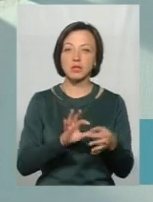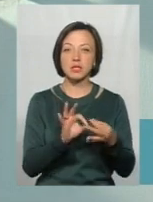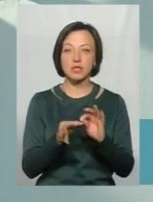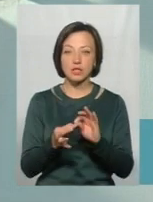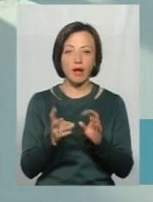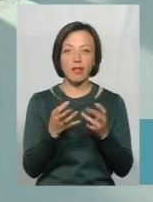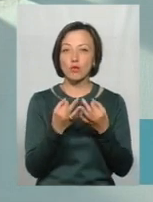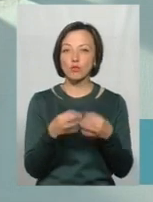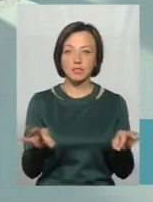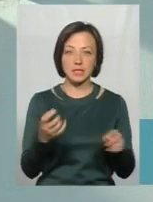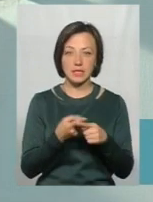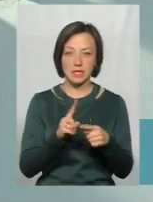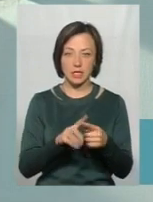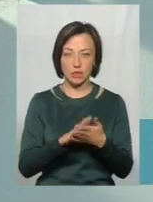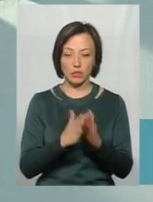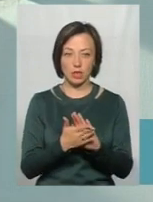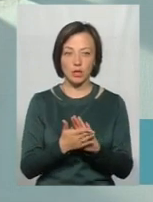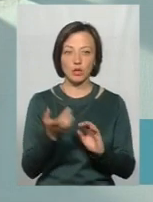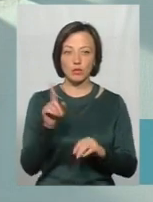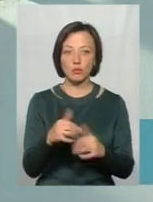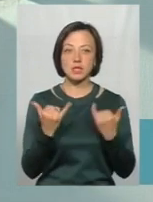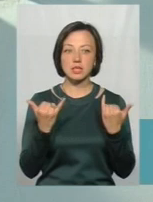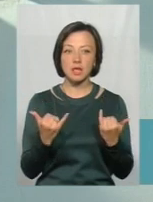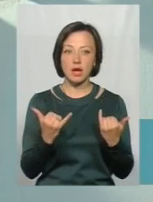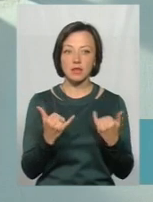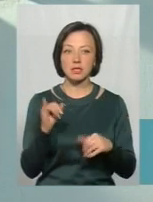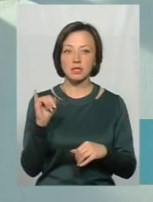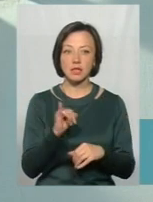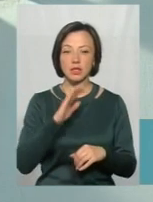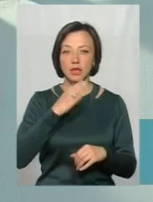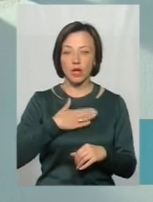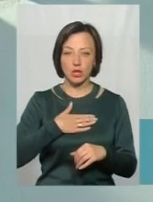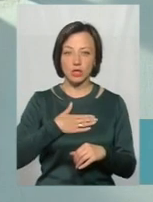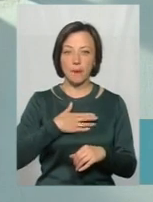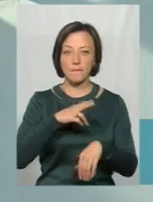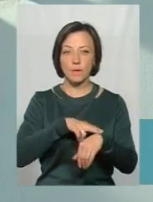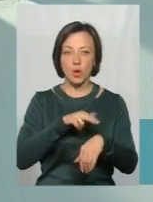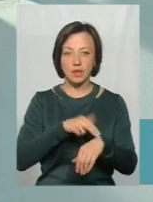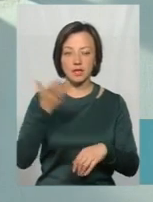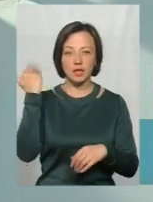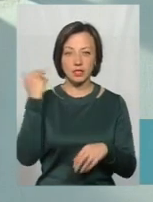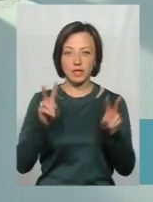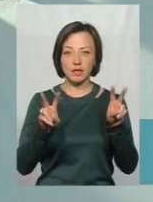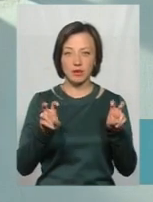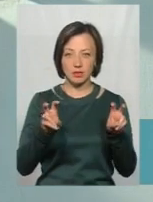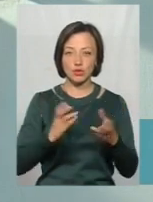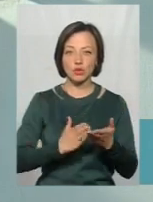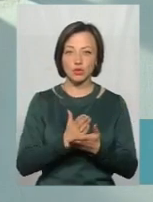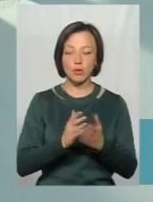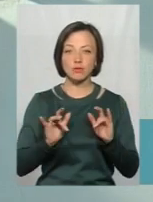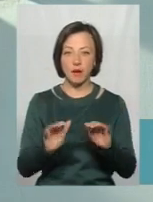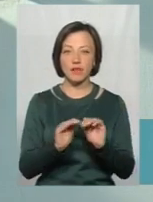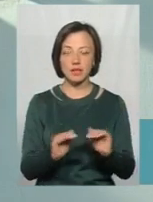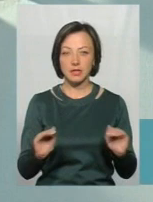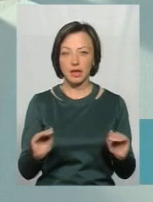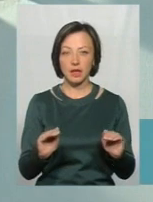не допустити цієї ситуації. Тому зараз якраз ось і наша поліція, яка раніше називалась служба у справах